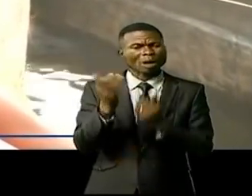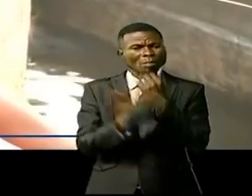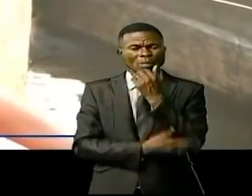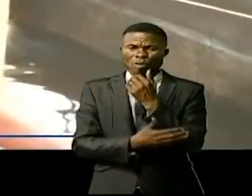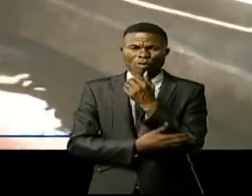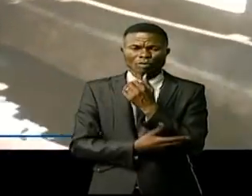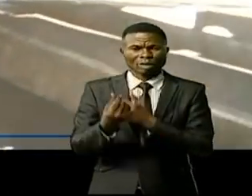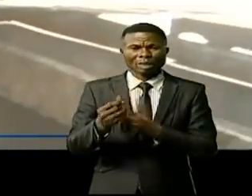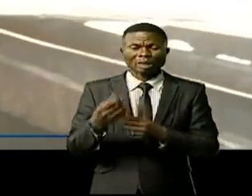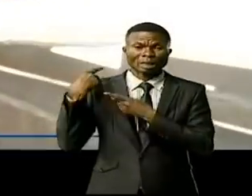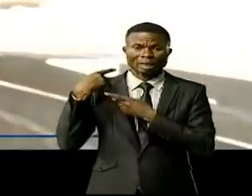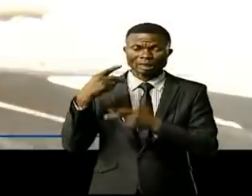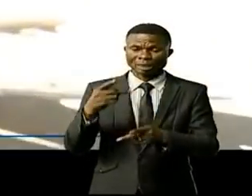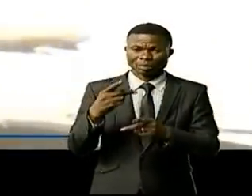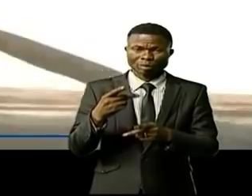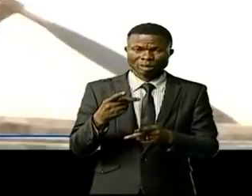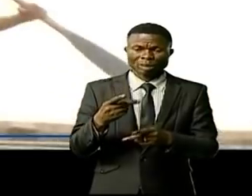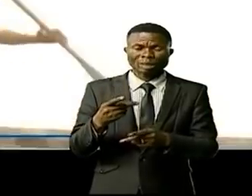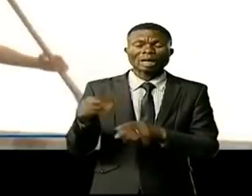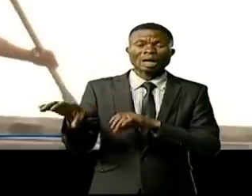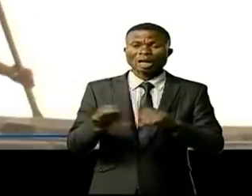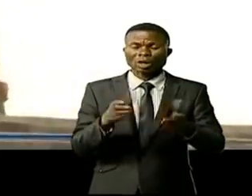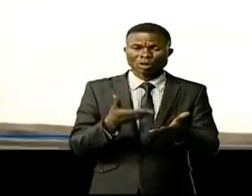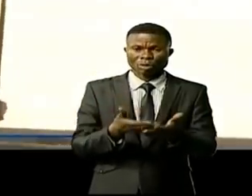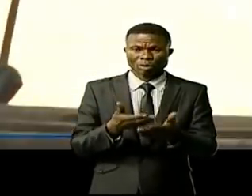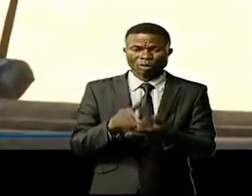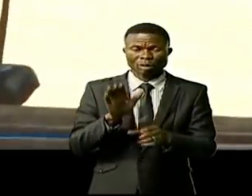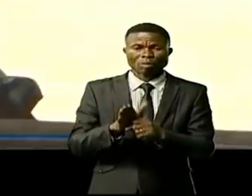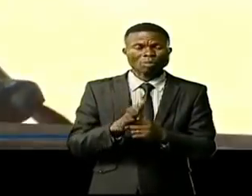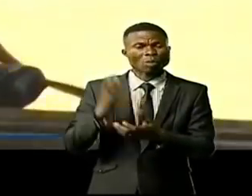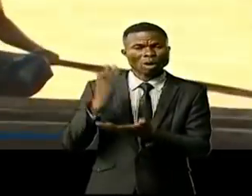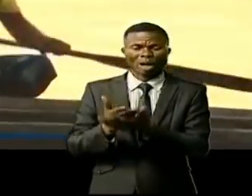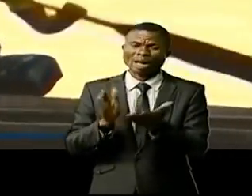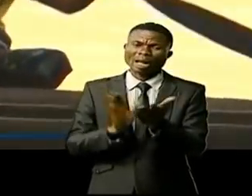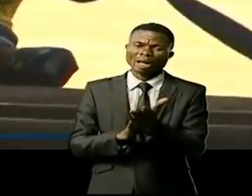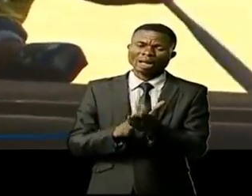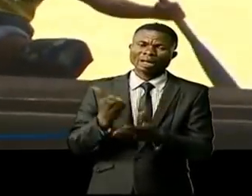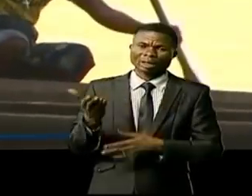Et depuis qu'il n'y a plus de gratuité, beaucoup ont abandonné l'école.